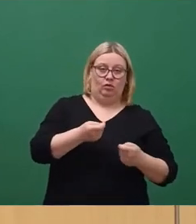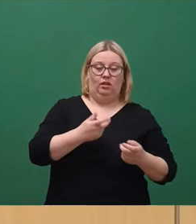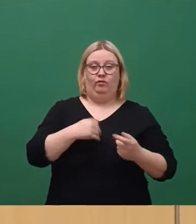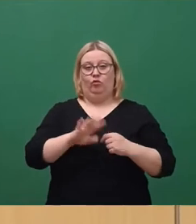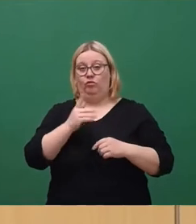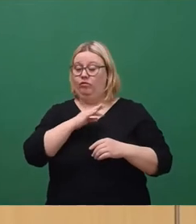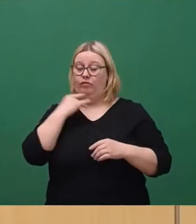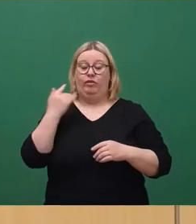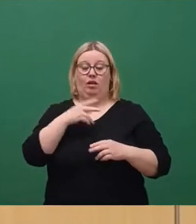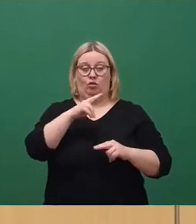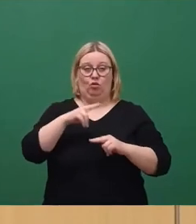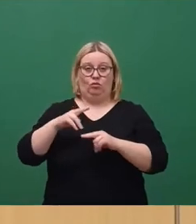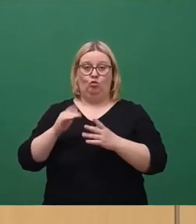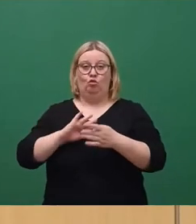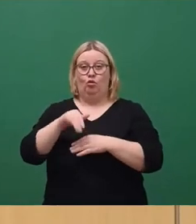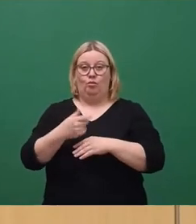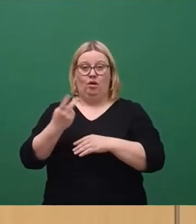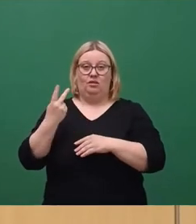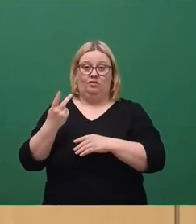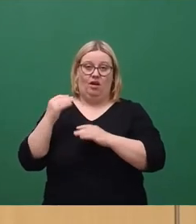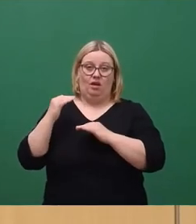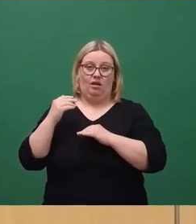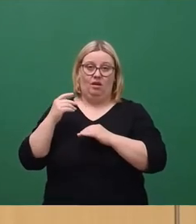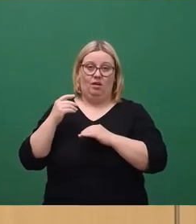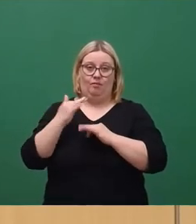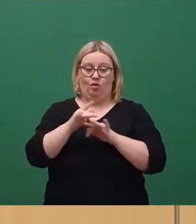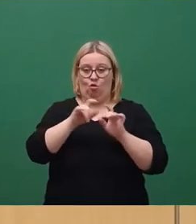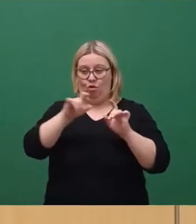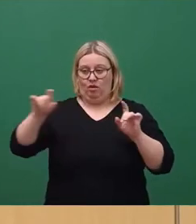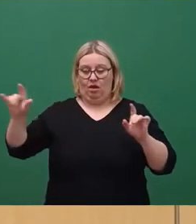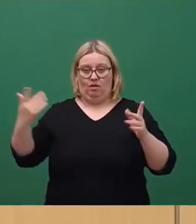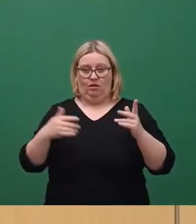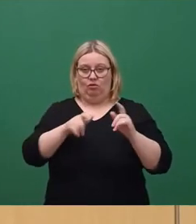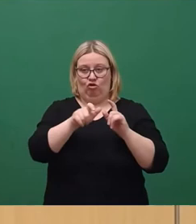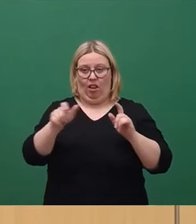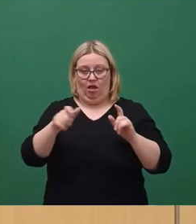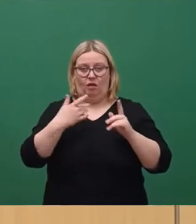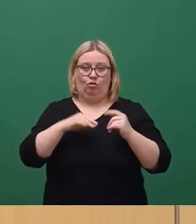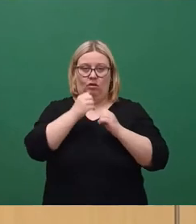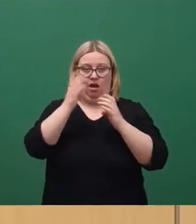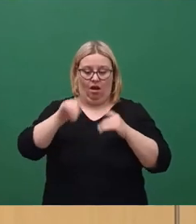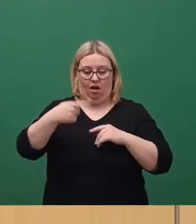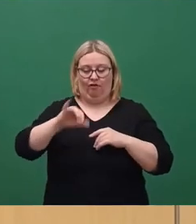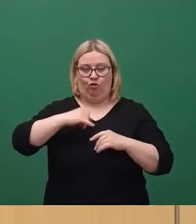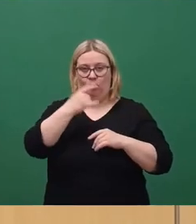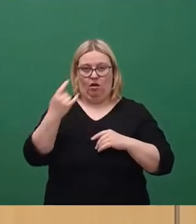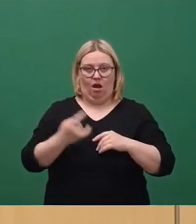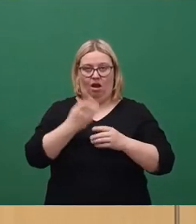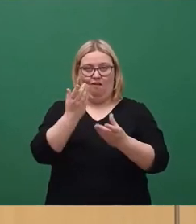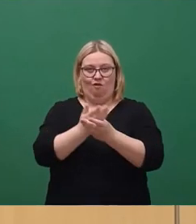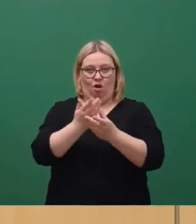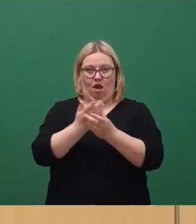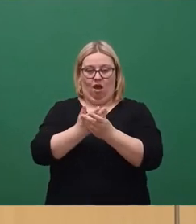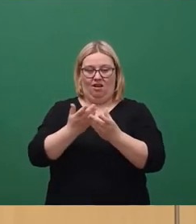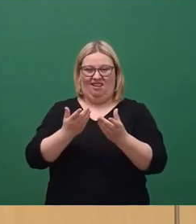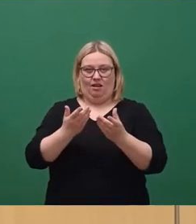zweistelliger Millionenhöhe enthalten. Völlig logisch kam dann im Frühjahr eine Vorlage der Verwaltung, die